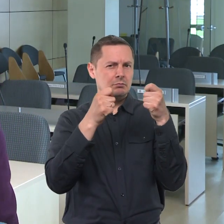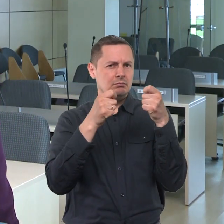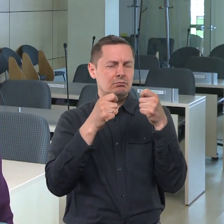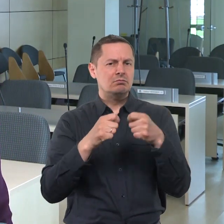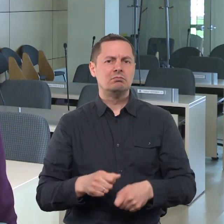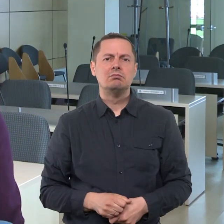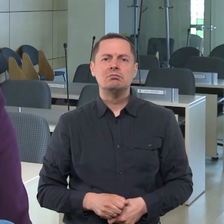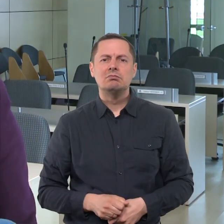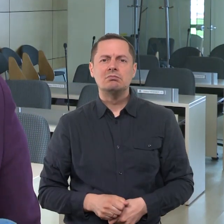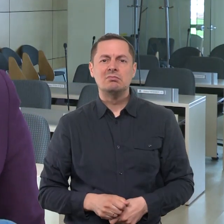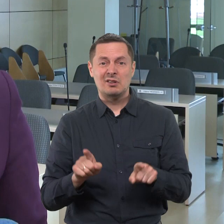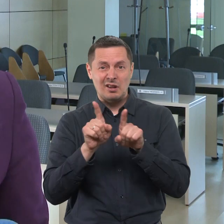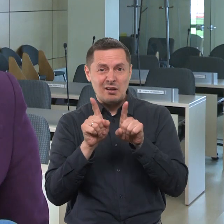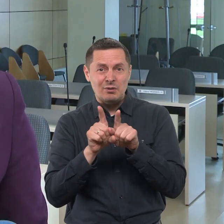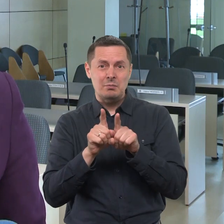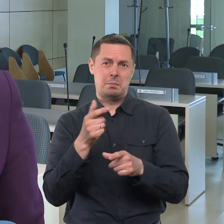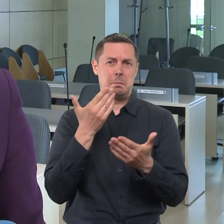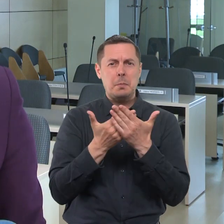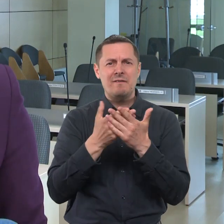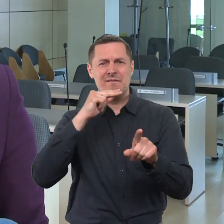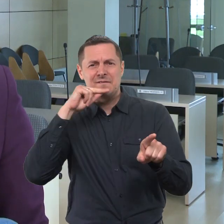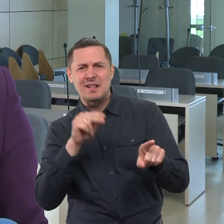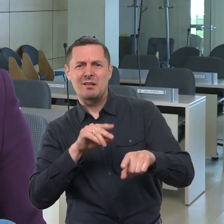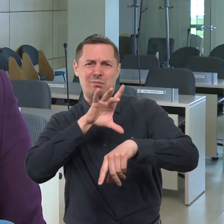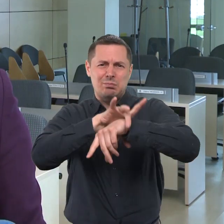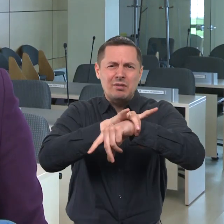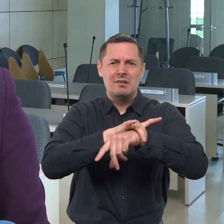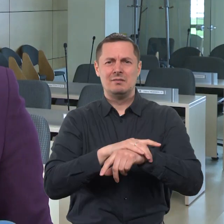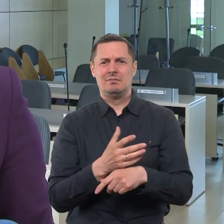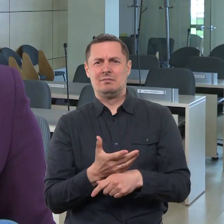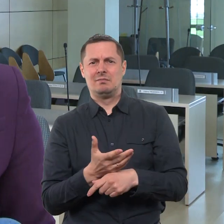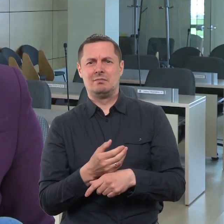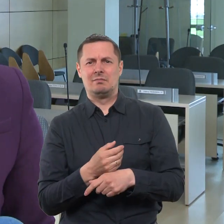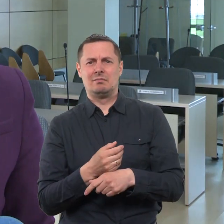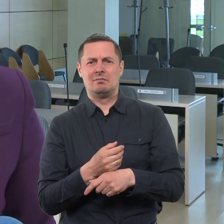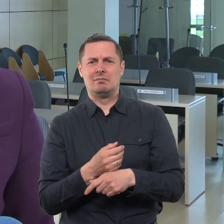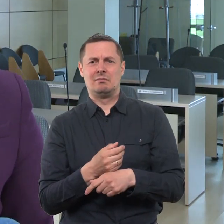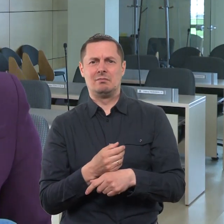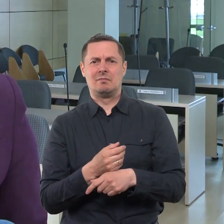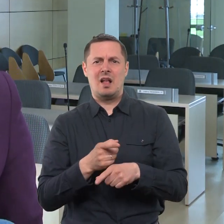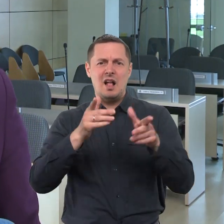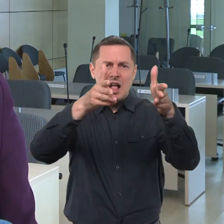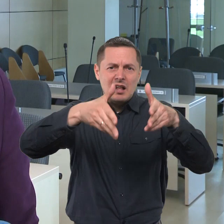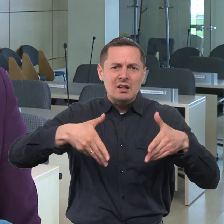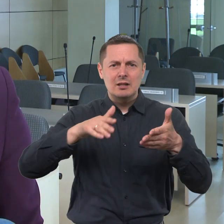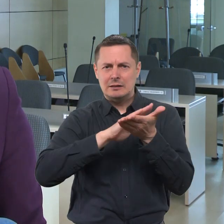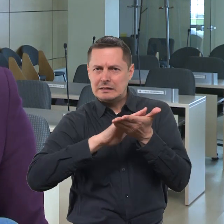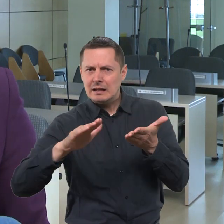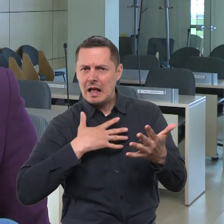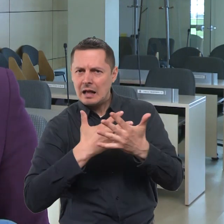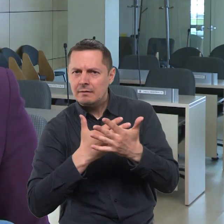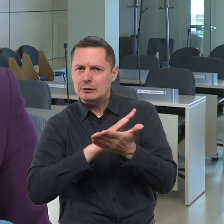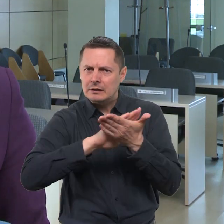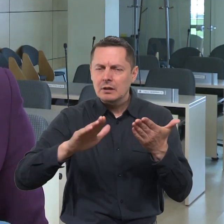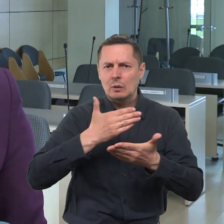reiškia ir įvairūs administracinės teisės pažeidimai. Taip pat kamerom yra vykdomi savivaldybės kruojamų sutarčių priežiūrų ir